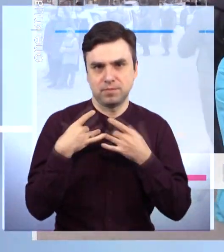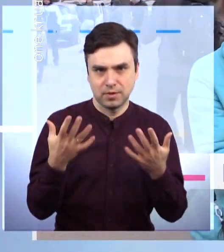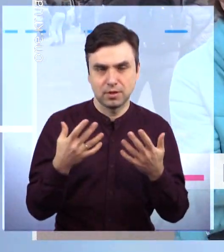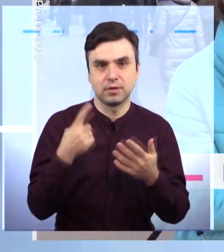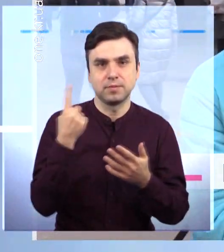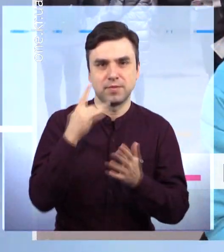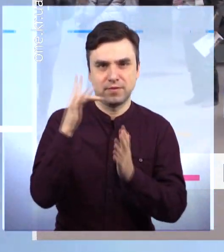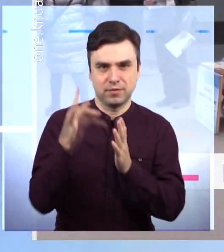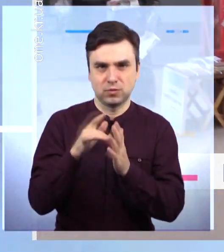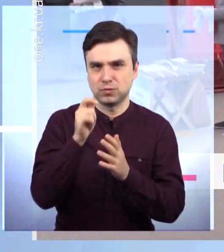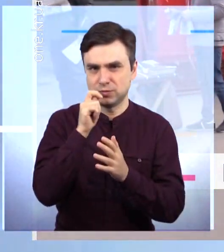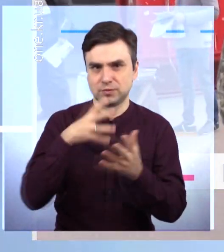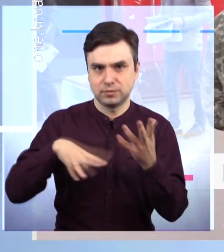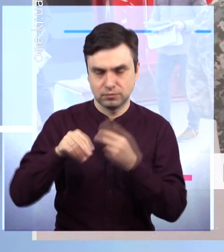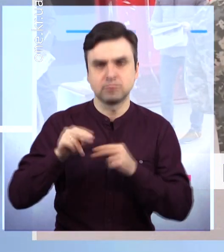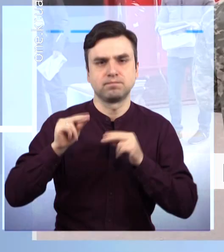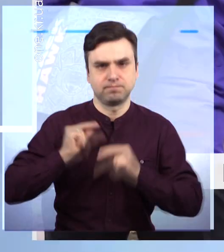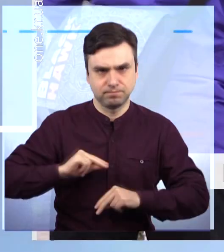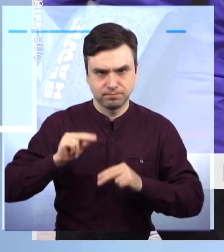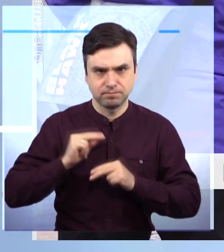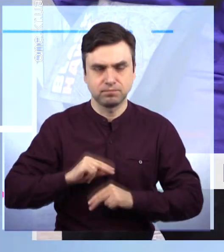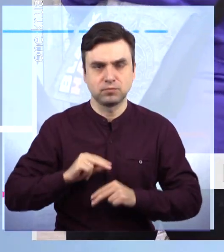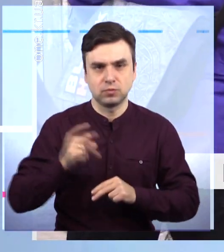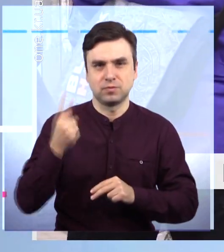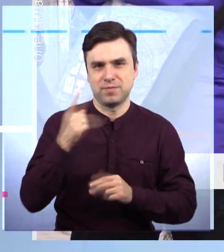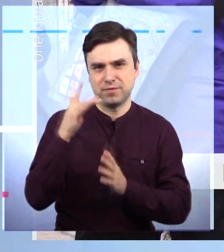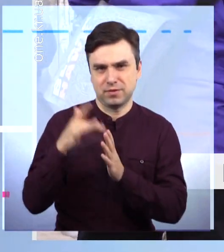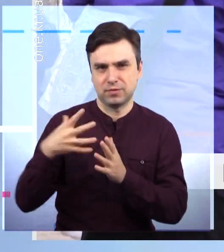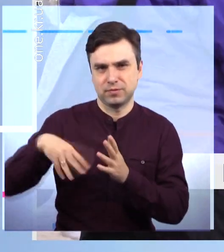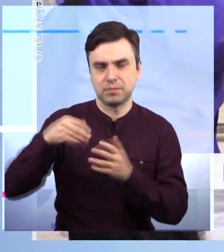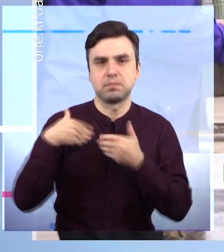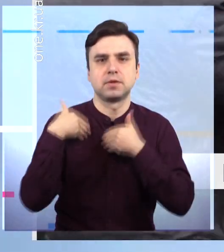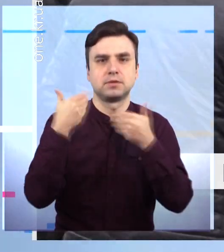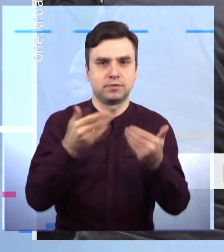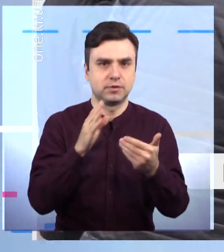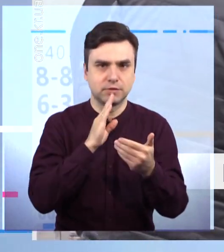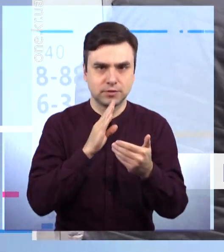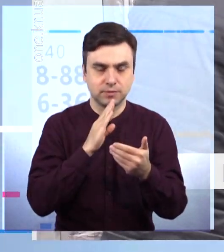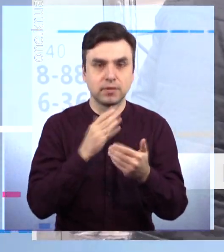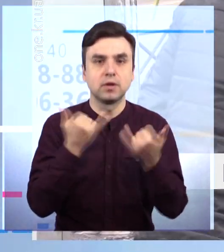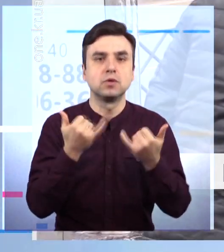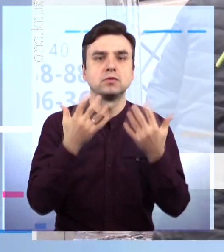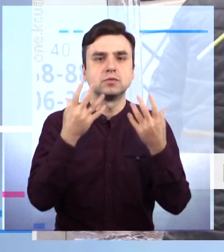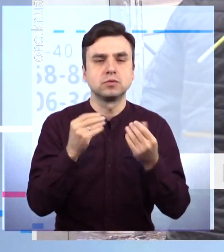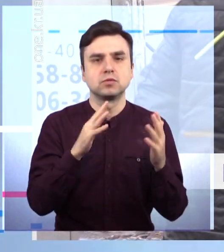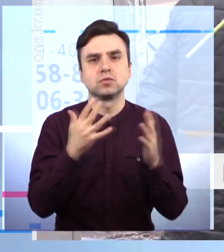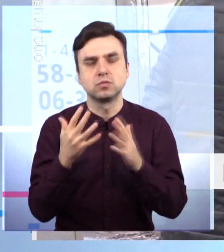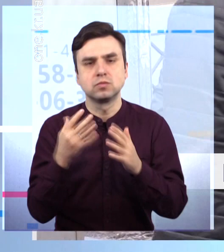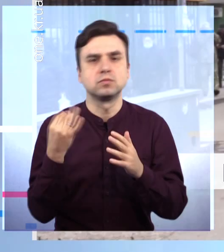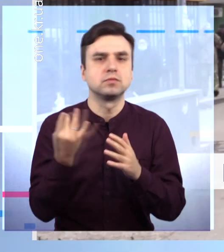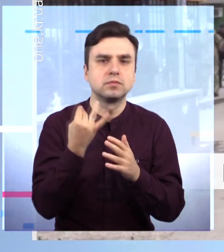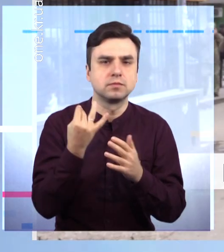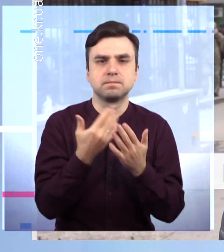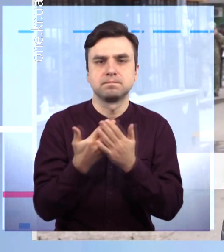З нагоди міжнародного жіночого свята на вулицях міста військовослужбовці вітали жінок весняними квітами.